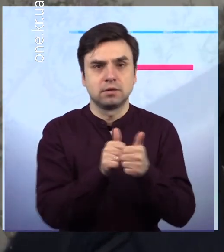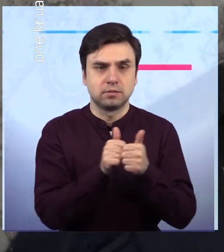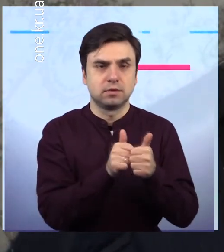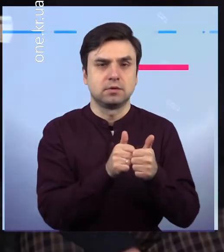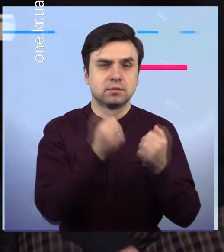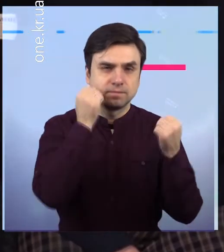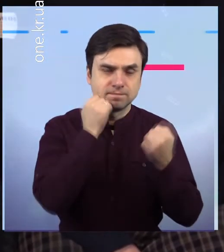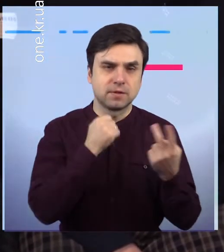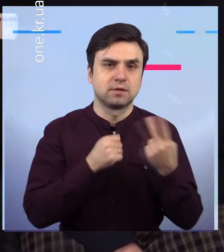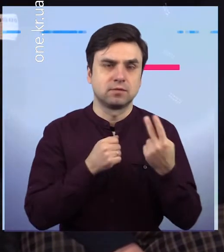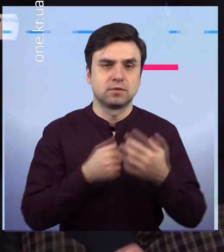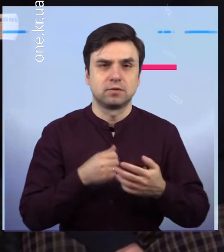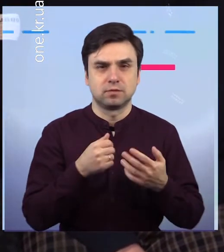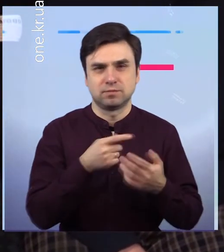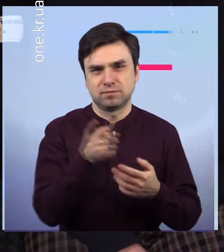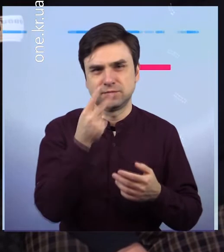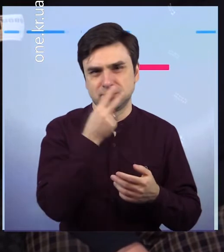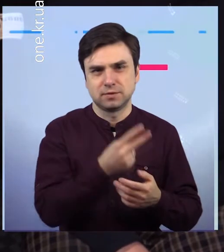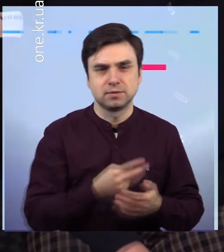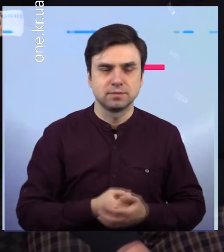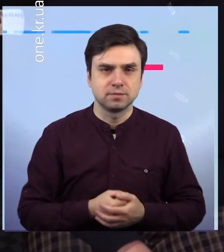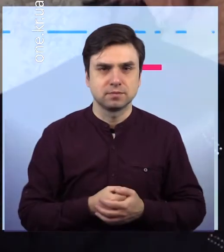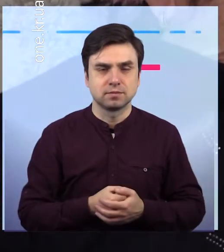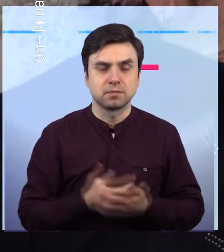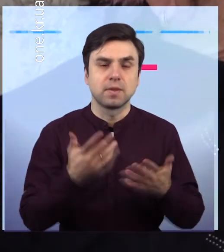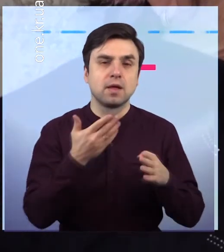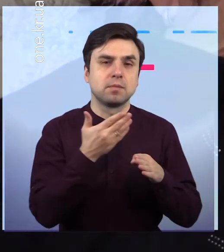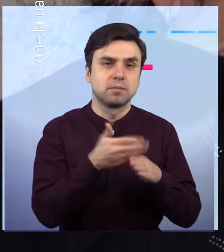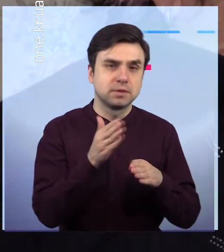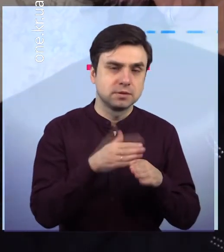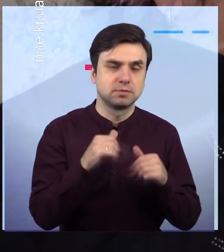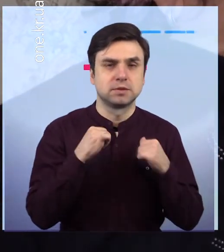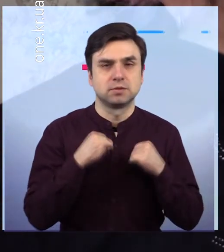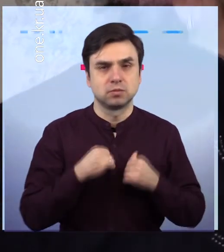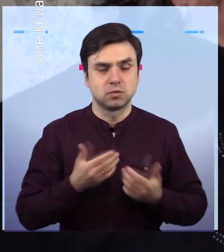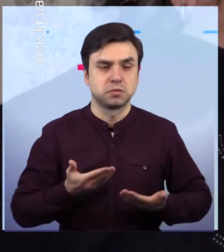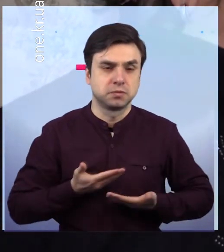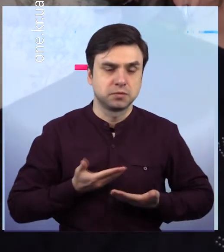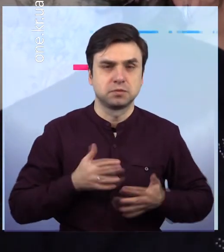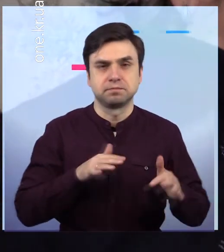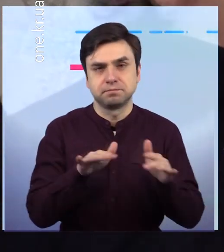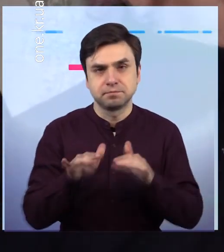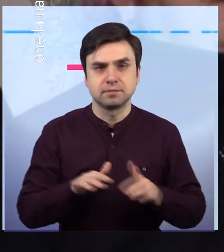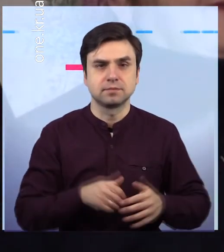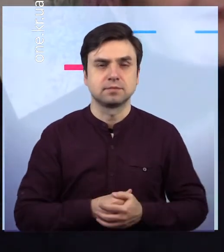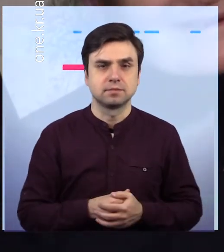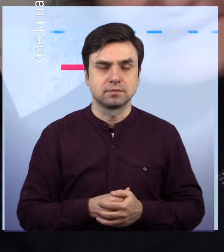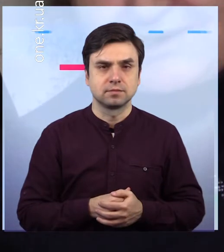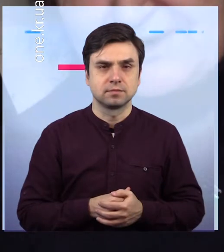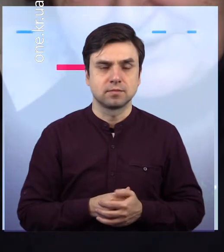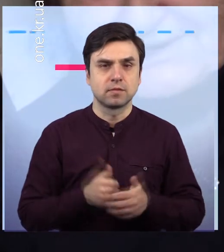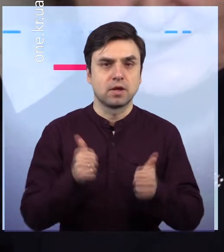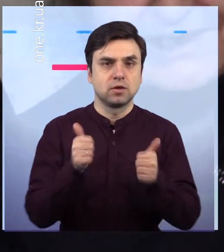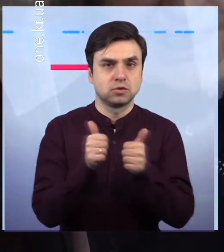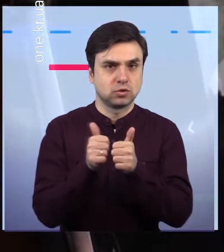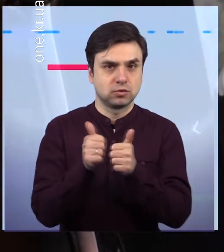і доживаємо. Сусіди раді, що живуть поруч, отже майже 30 років, пліч-опліч із ювіляркою. Практично всі свята та дні народження